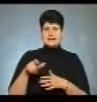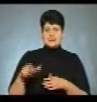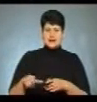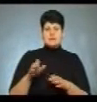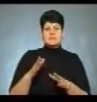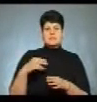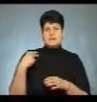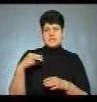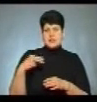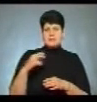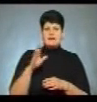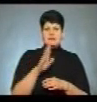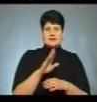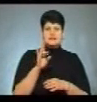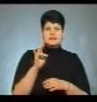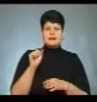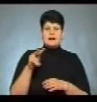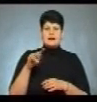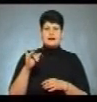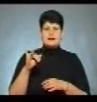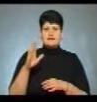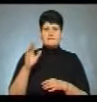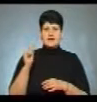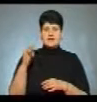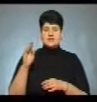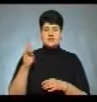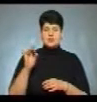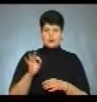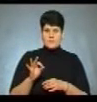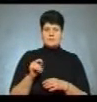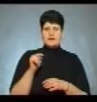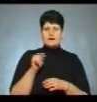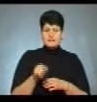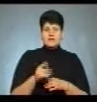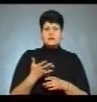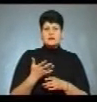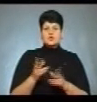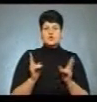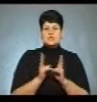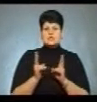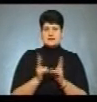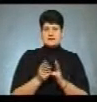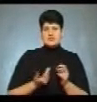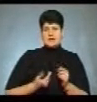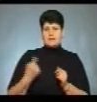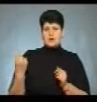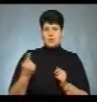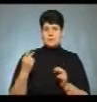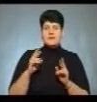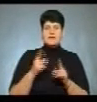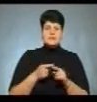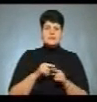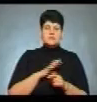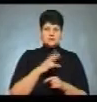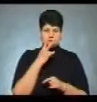України Валентин Наливайченко. Він у залі засідань обласної спілки споживчих товариств зустрівся із жителями області. Як це було